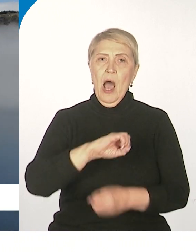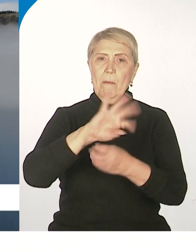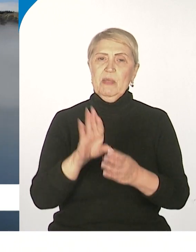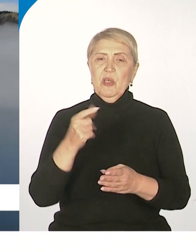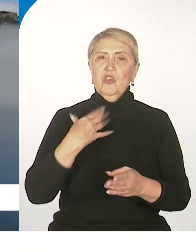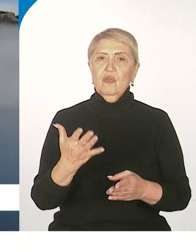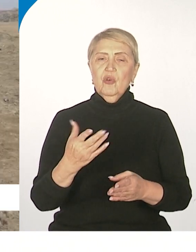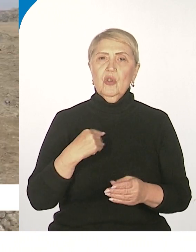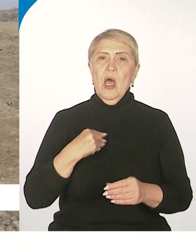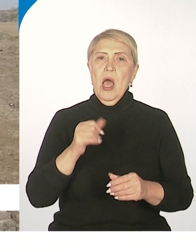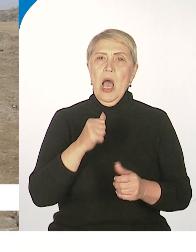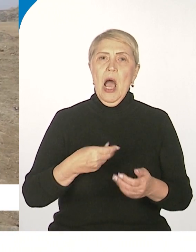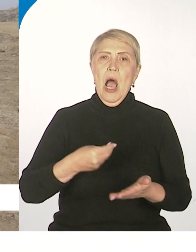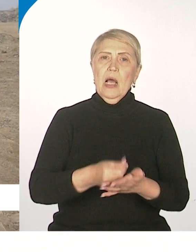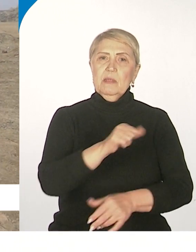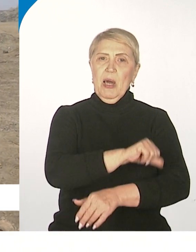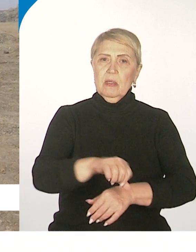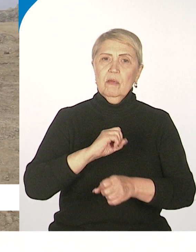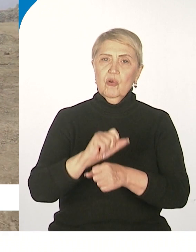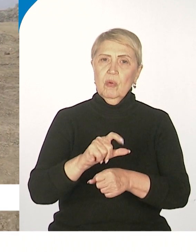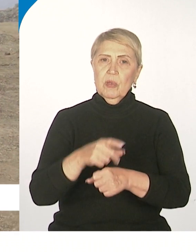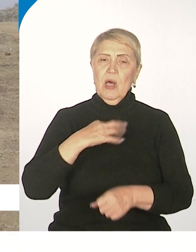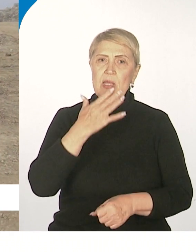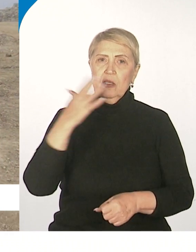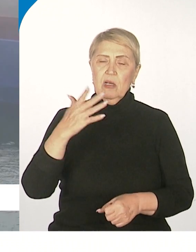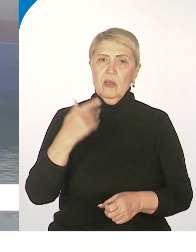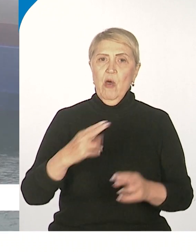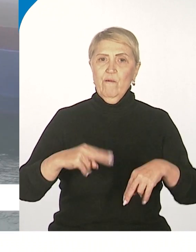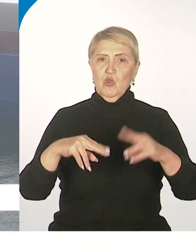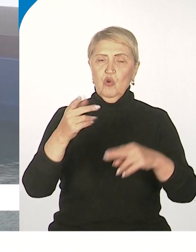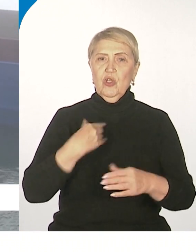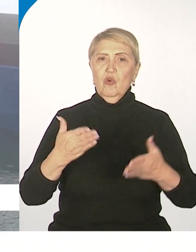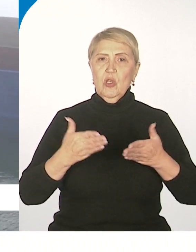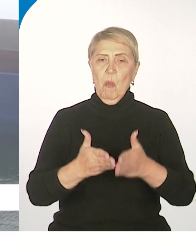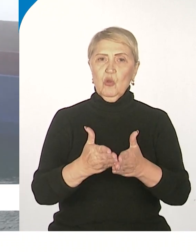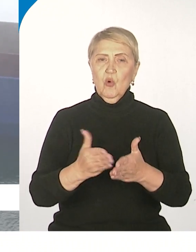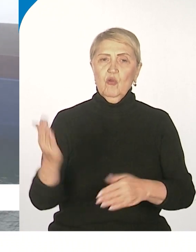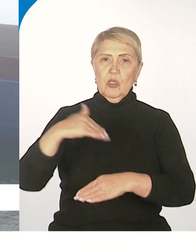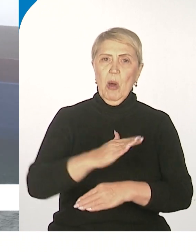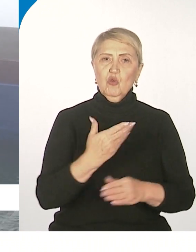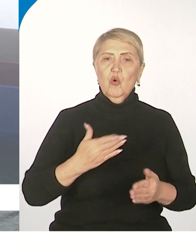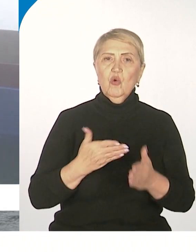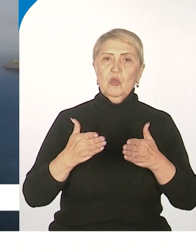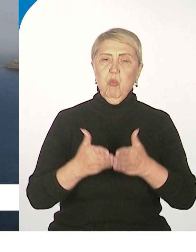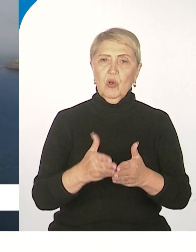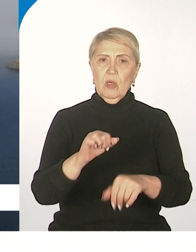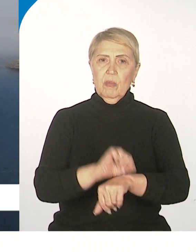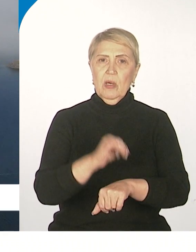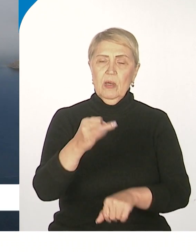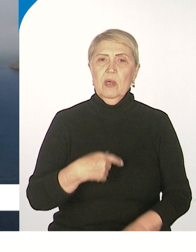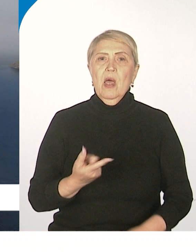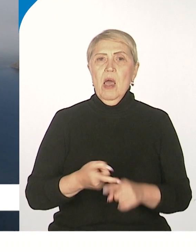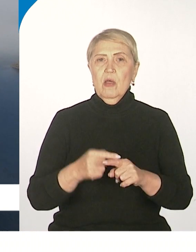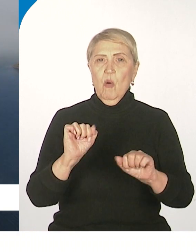угля из республики Саха-Якутия в строящийся морской порт Эльга. И Эльга